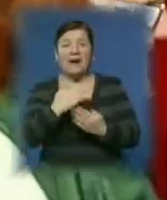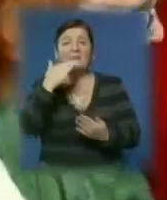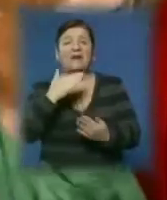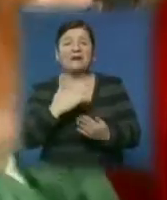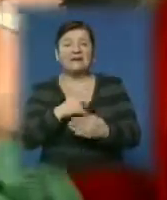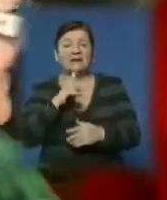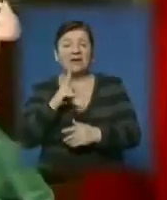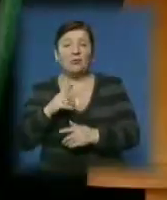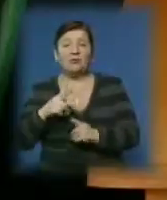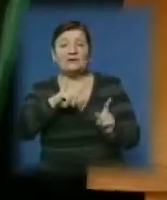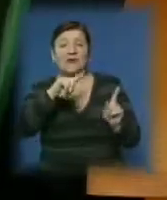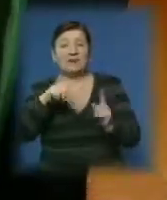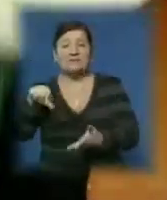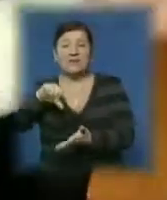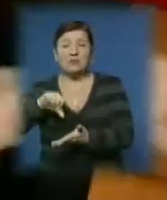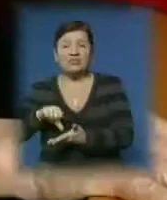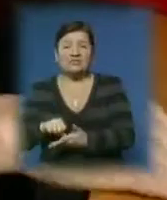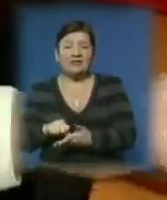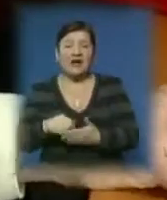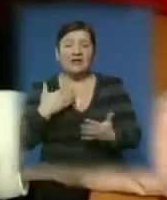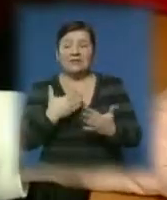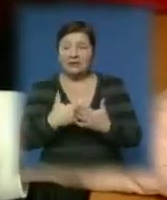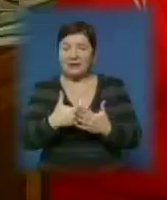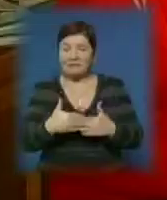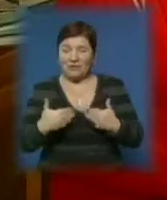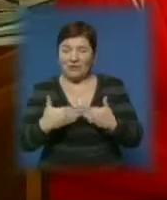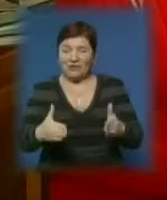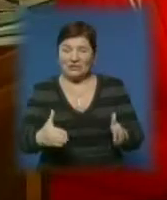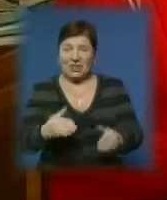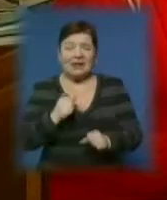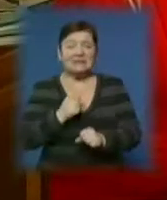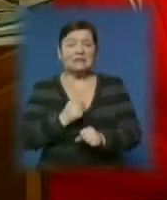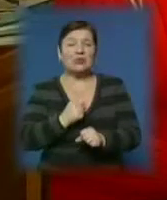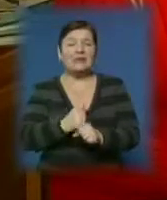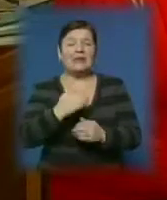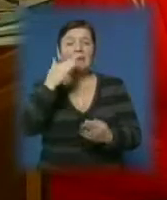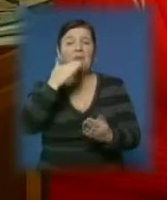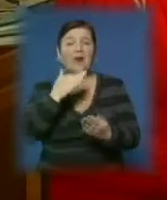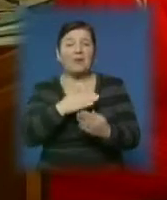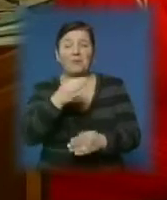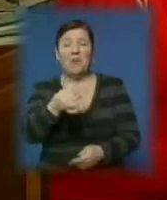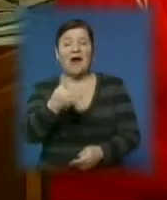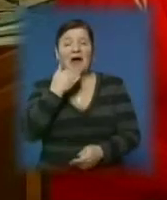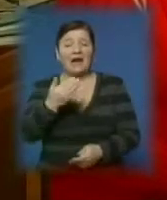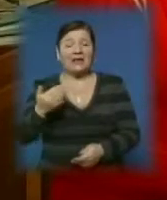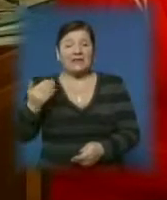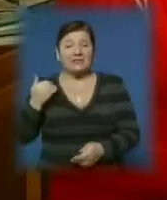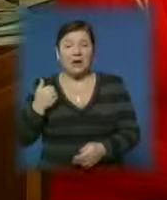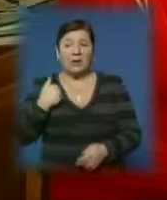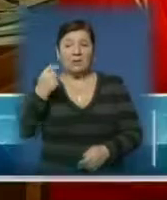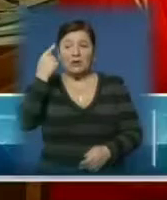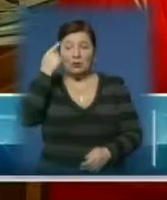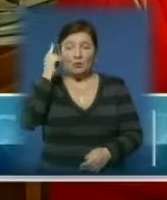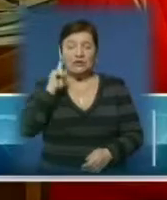виготовили закарпатські учасники, вийшла в ефір нещодавно. Зробили програму раніше, тому що ми думали, що